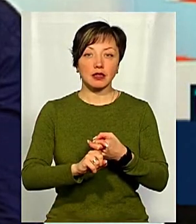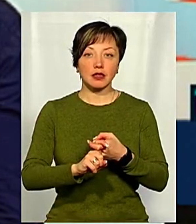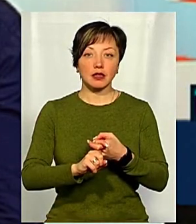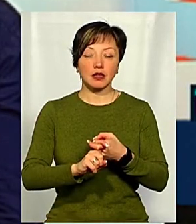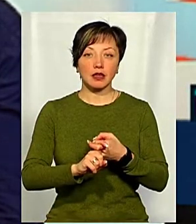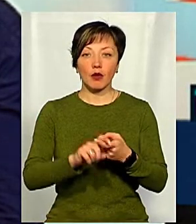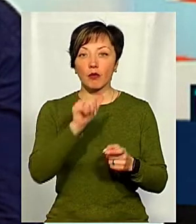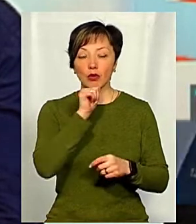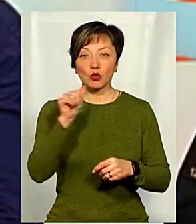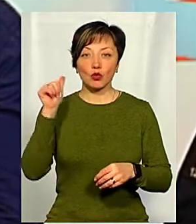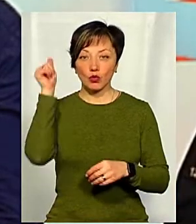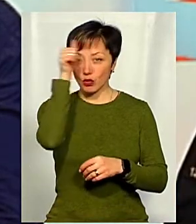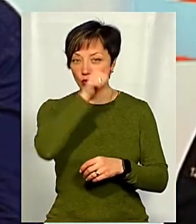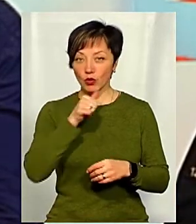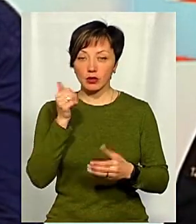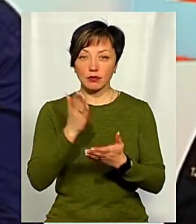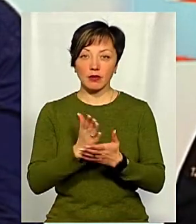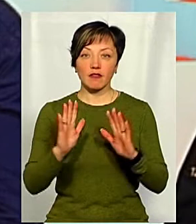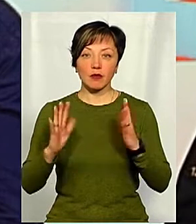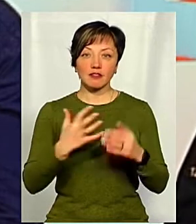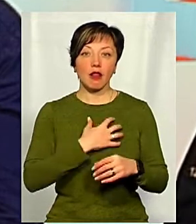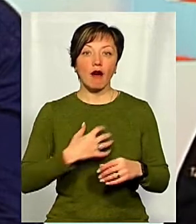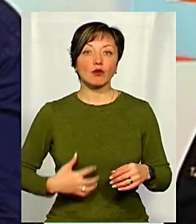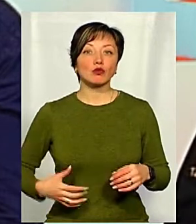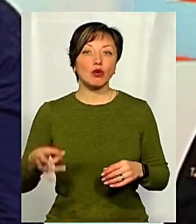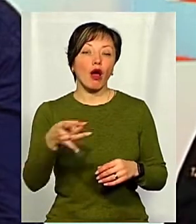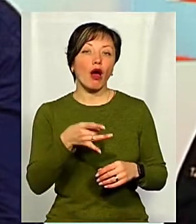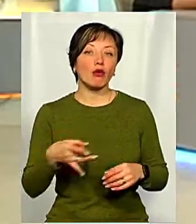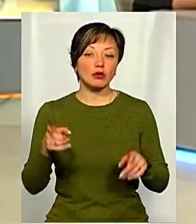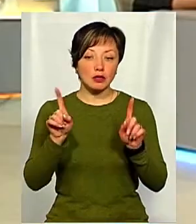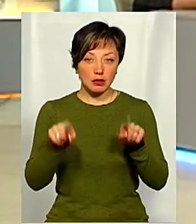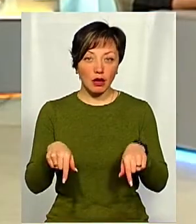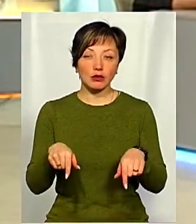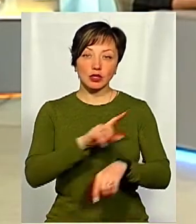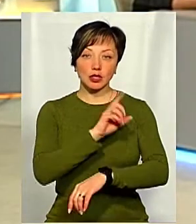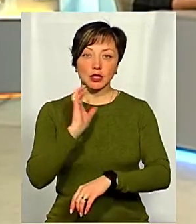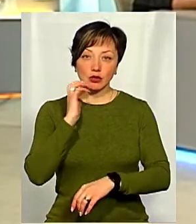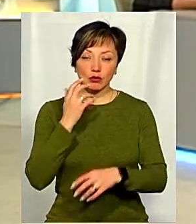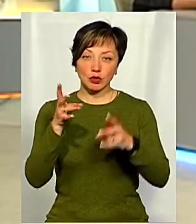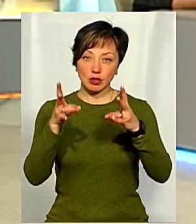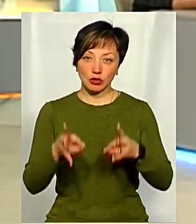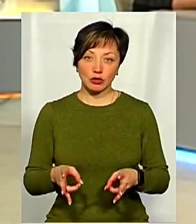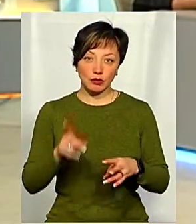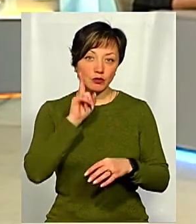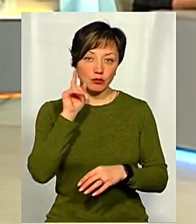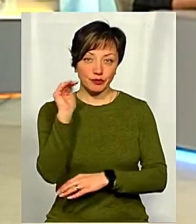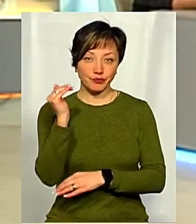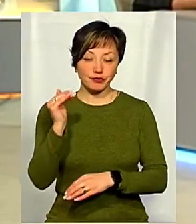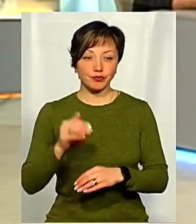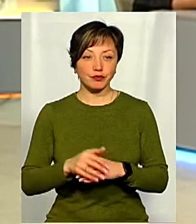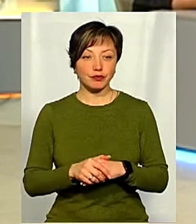Зокрема, в минулому році ми мали такий випадок у Славутському районі, де також досить серйозно пострадав підліток.